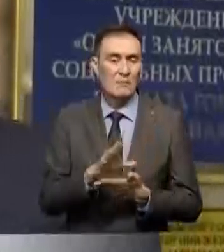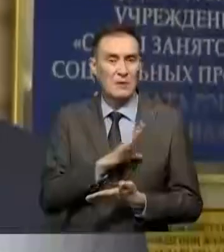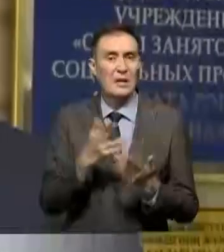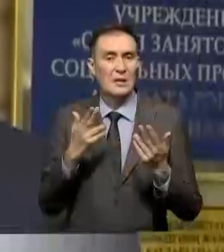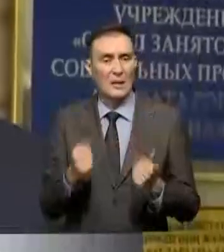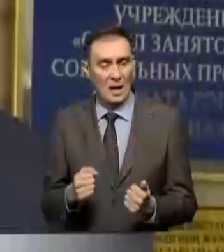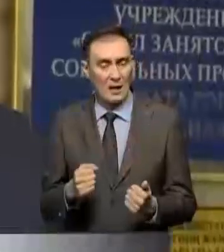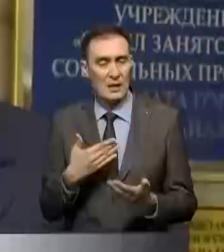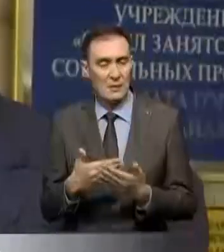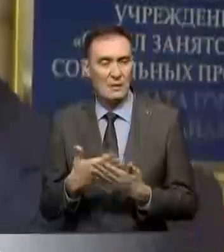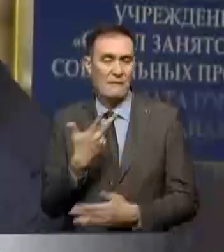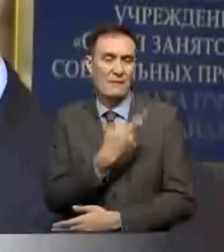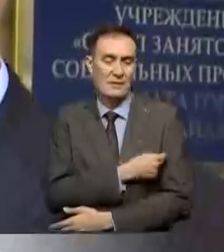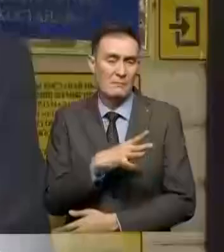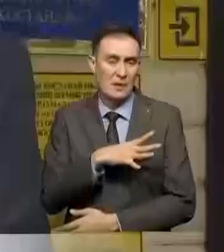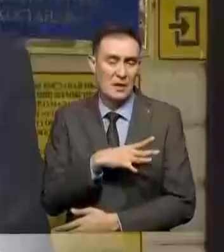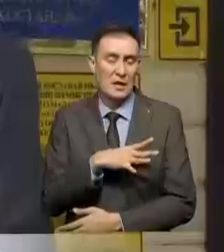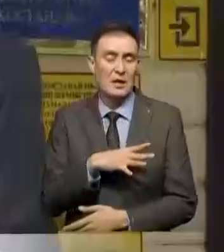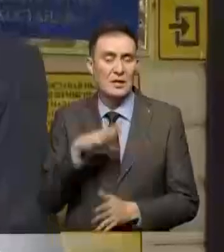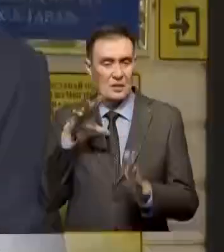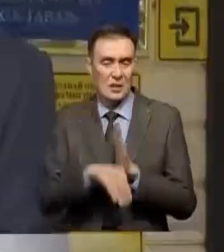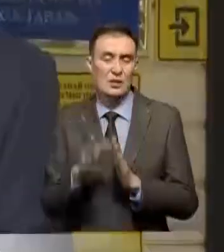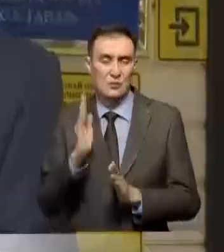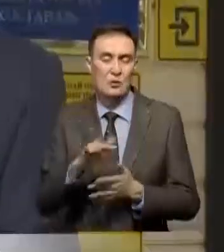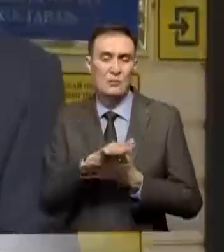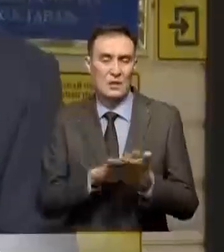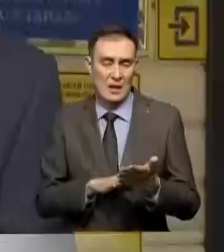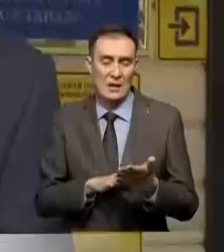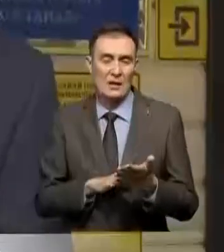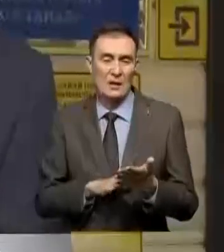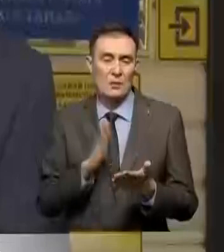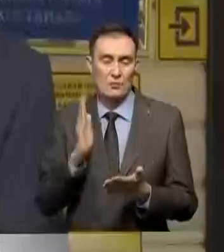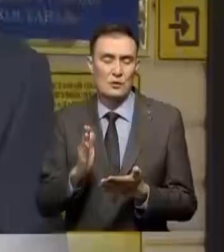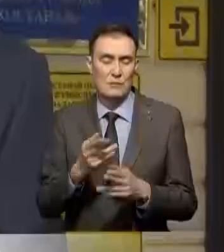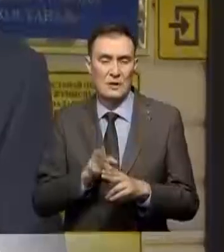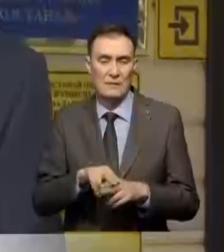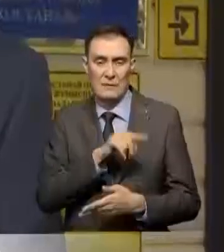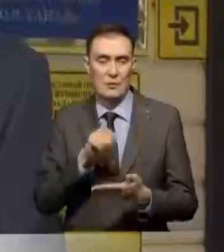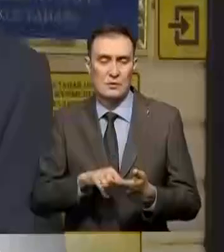все-таки вакцинированные были животные, соответственно, будет и ранее будет снят на картинах. Продолжение следует... Продолжение следует...